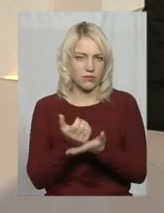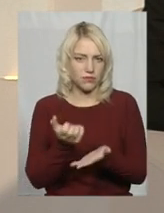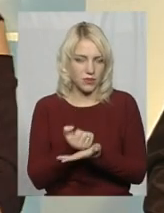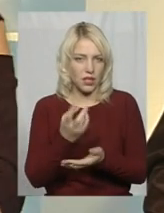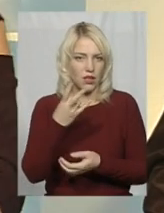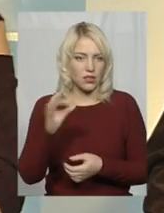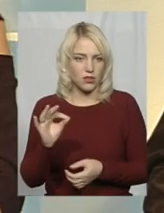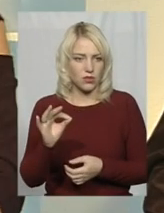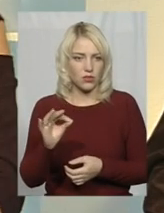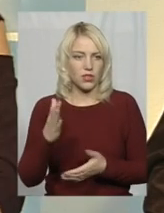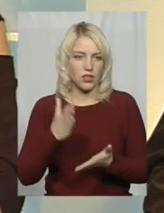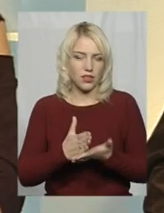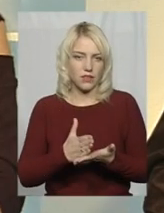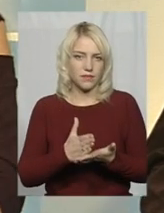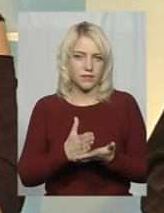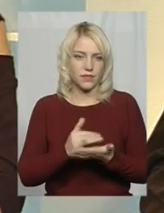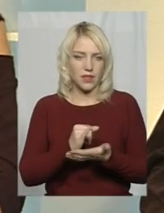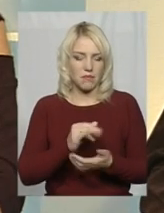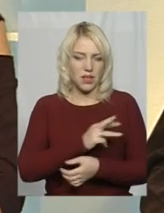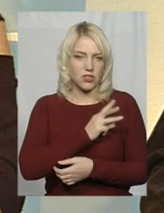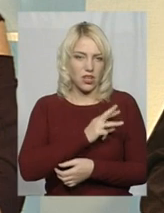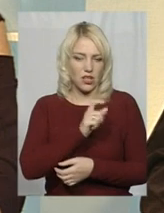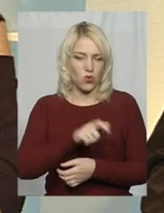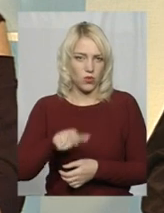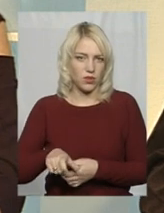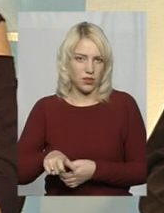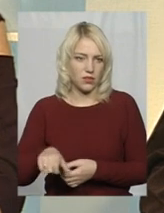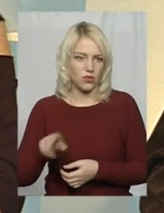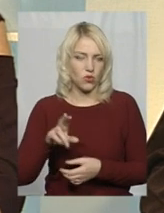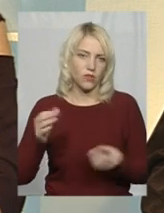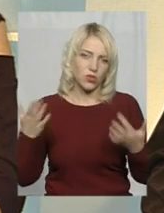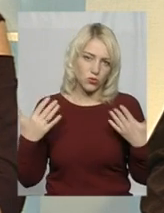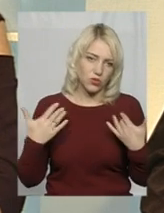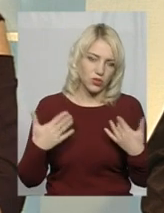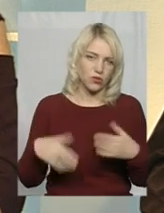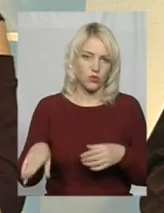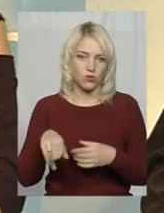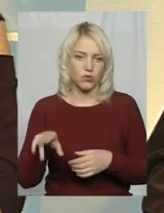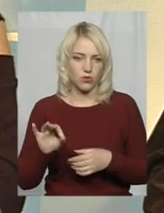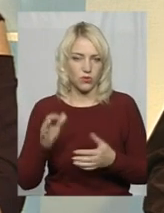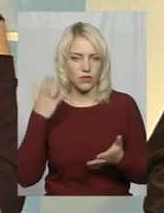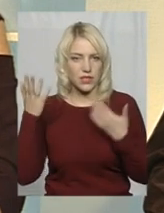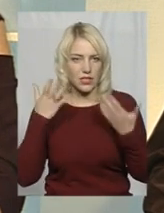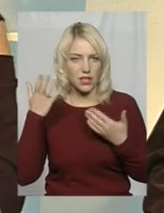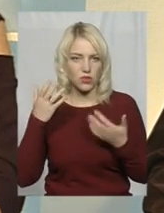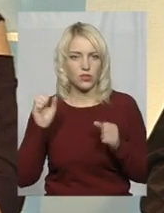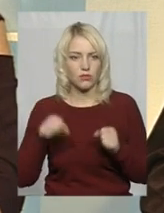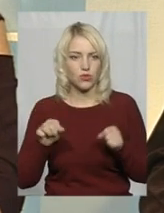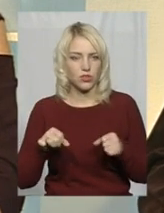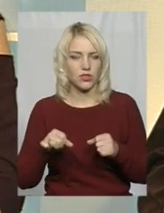Звичайно, є і бажання людей до відпочинку, до веселощів, можливо,